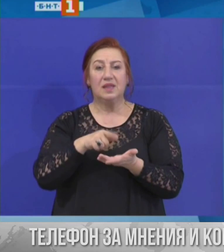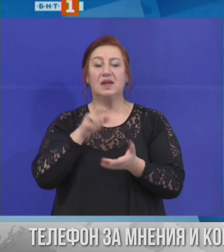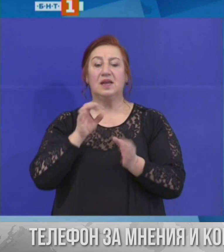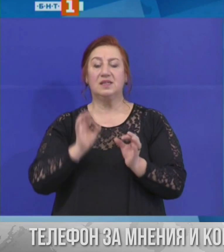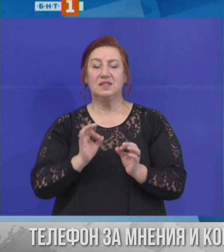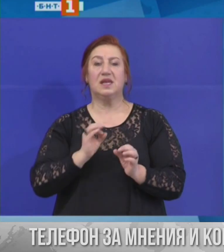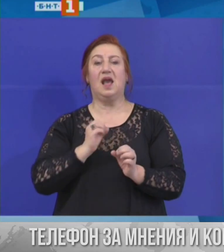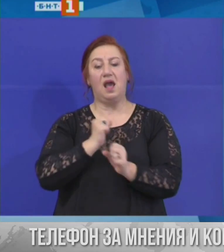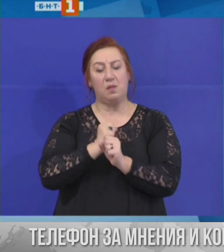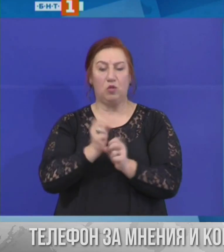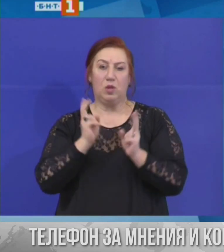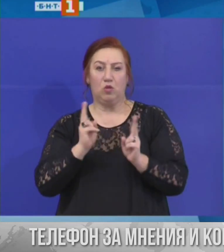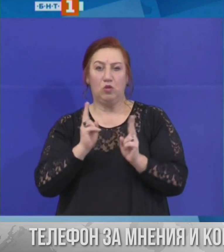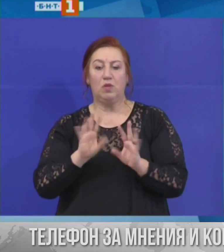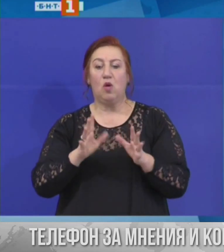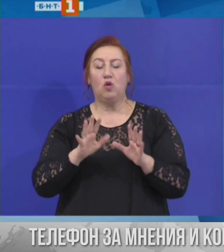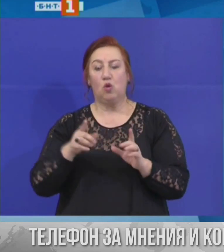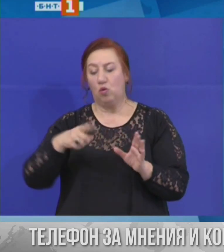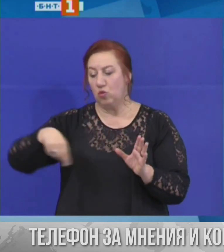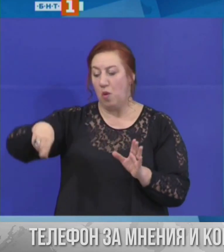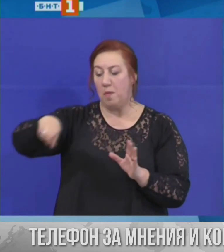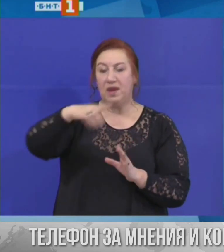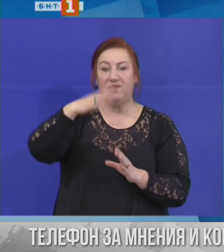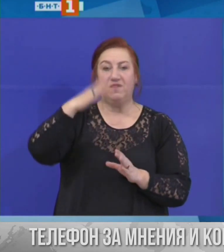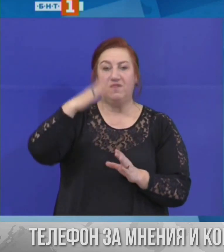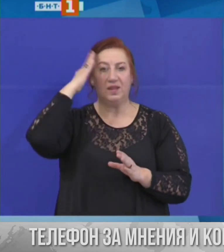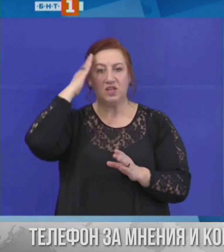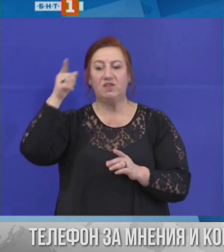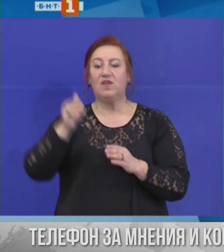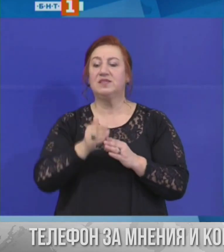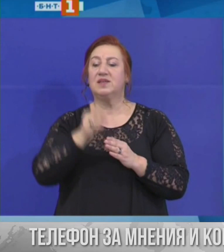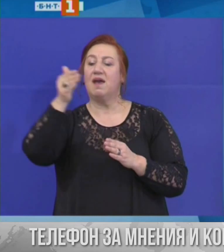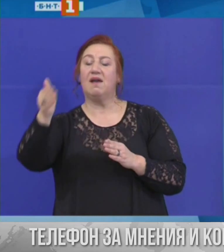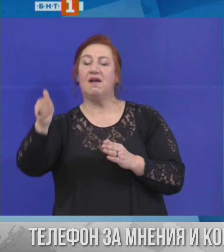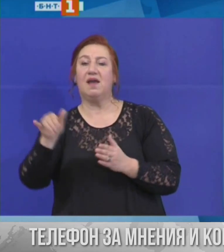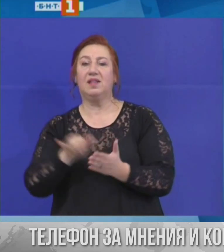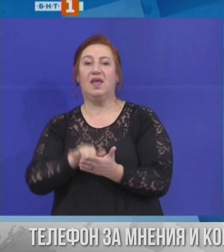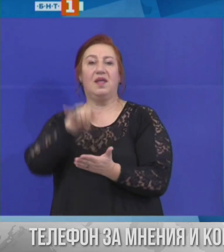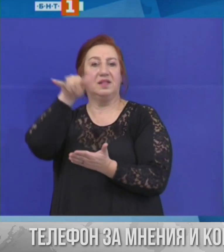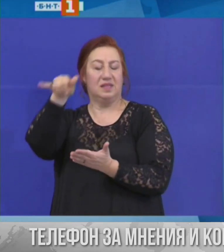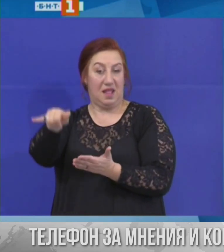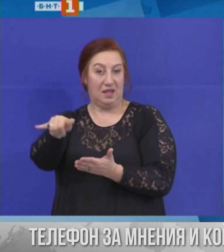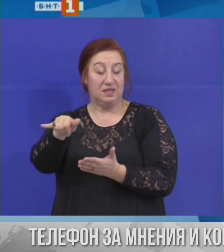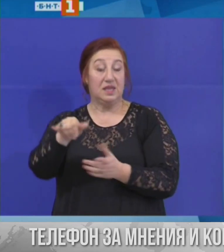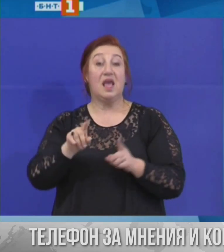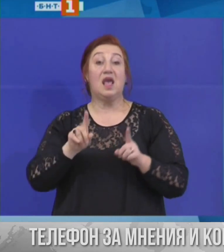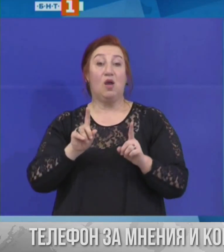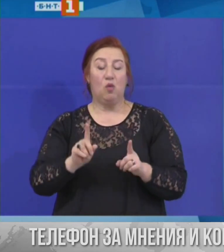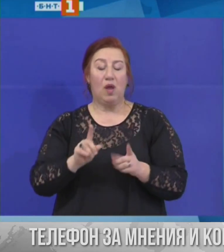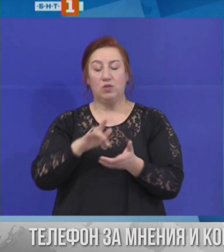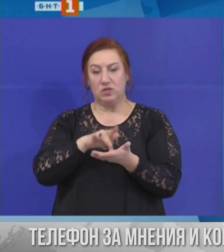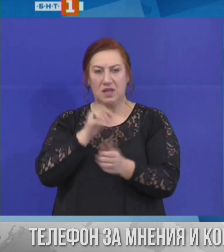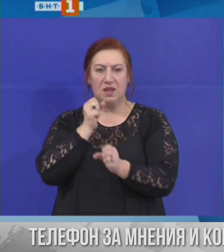отколкото в периферията, защото в периферията държавите са крайни дестинации. И тогава, когато центъра функционира